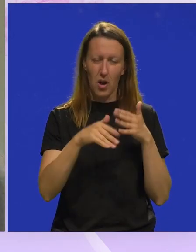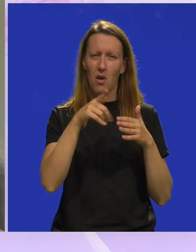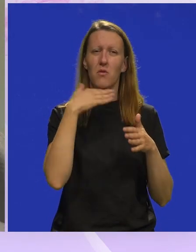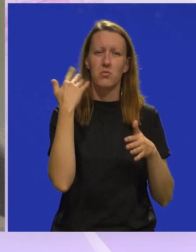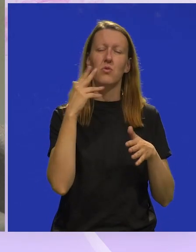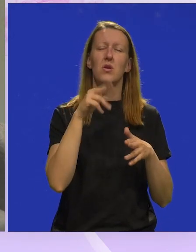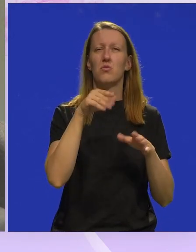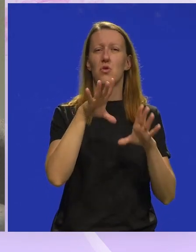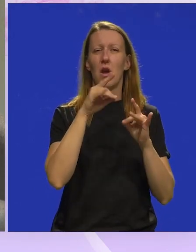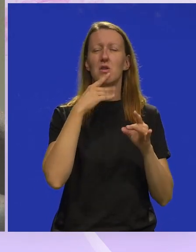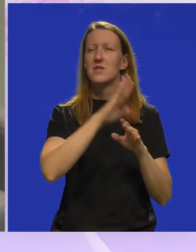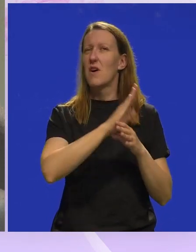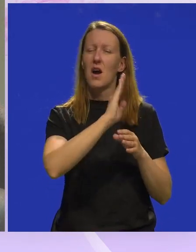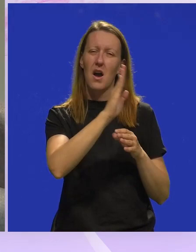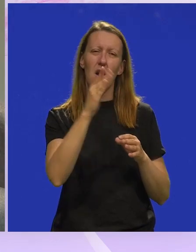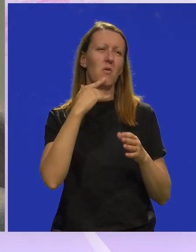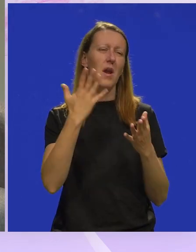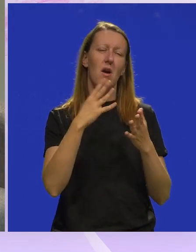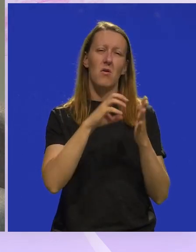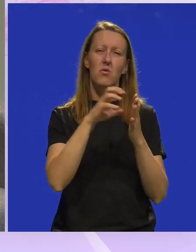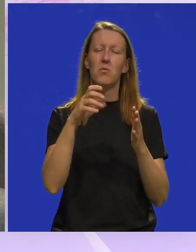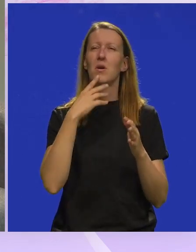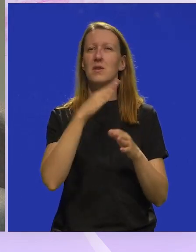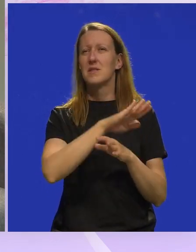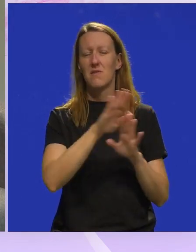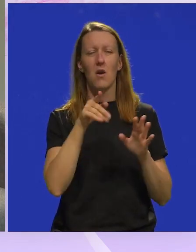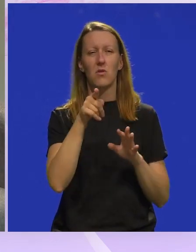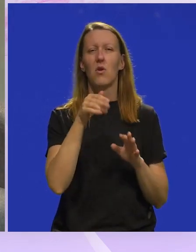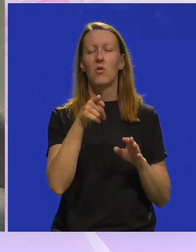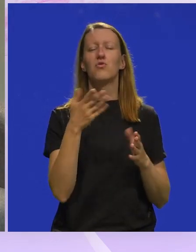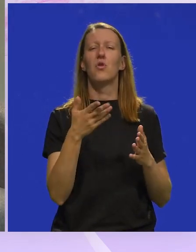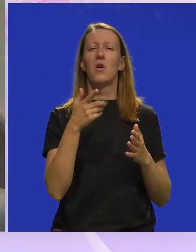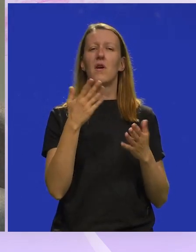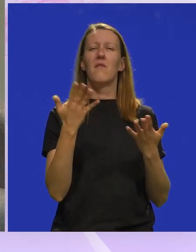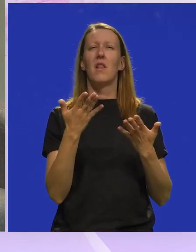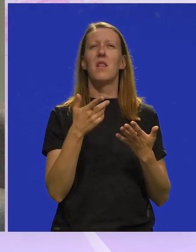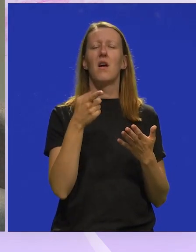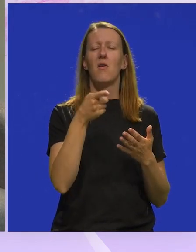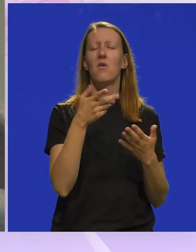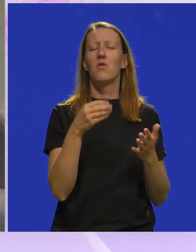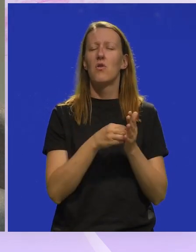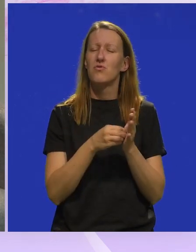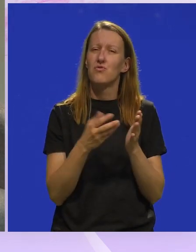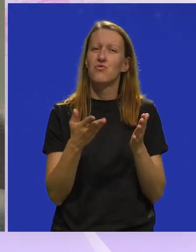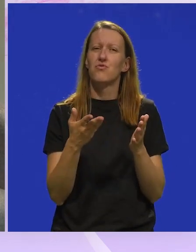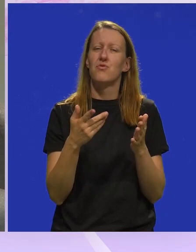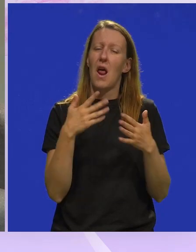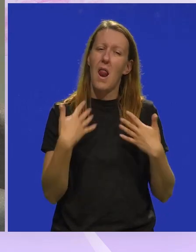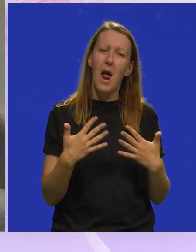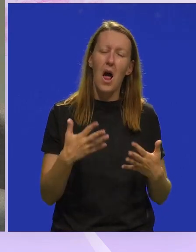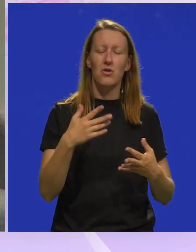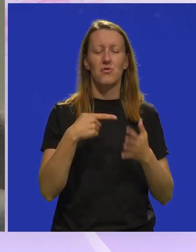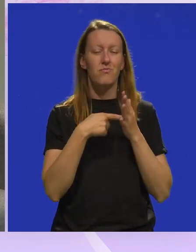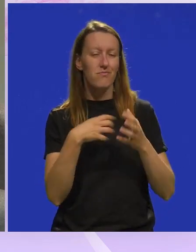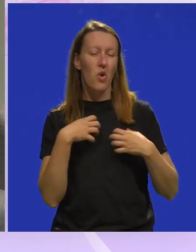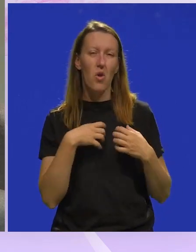ali ovdje se puno njih moglo naći, odnosno svatko u barem nekom segmentu. Ne, svakako. I to je ono što valjda čini ovo još i lakše